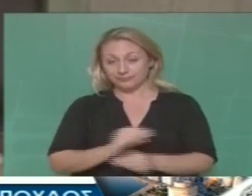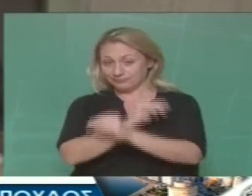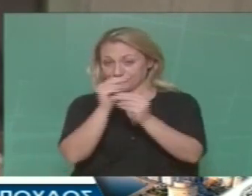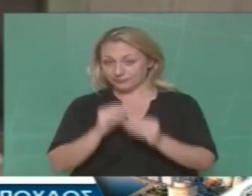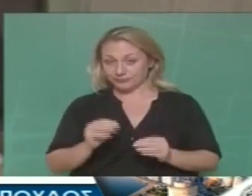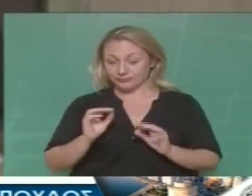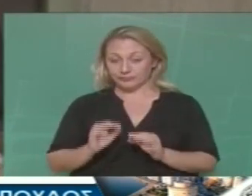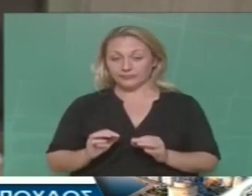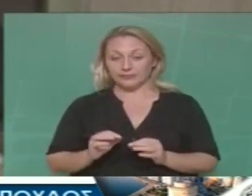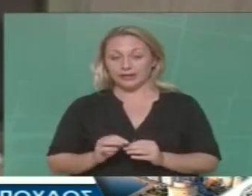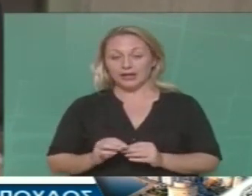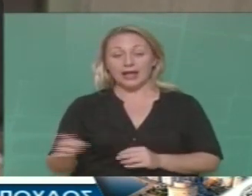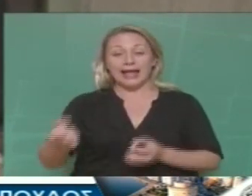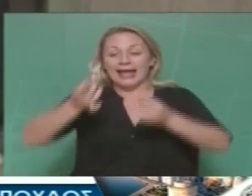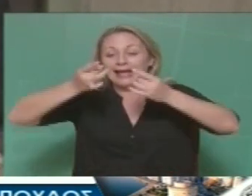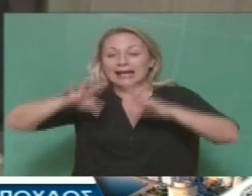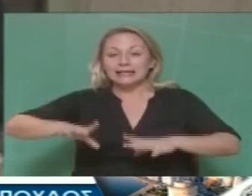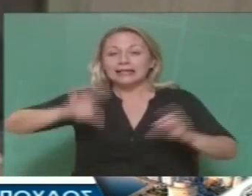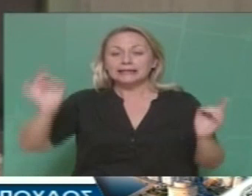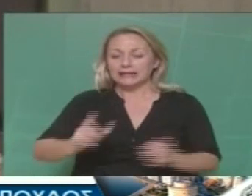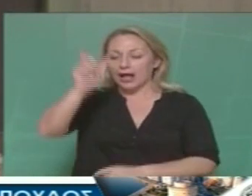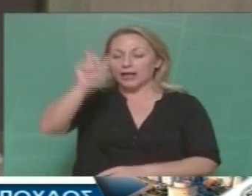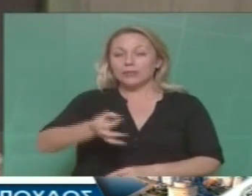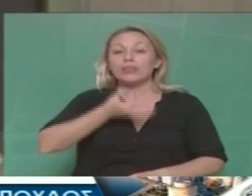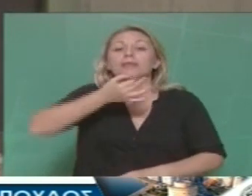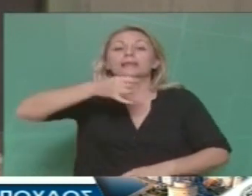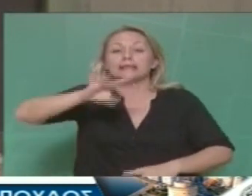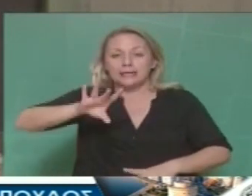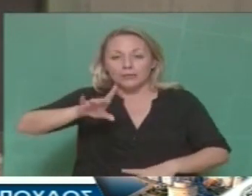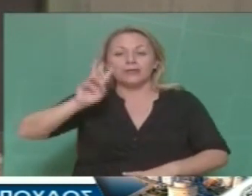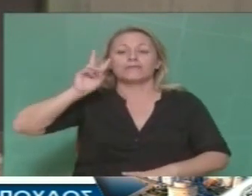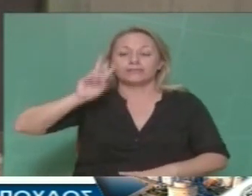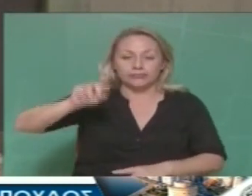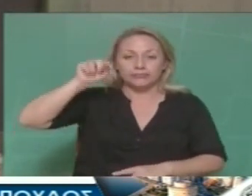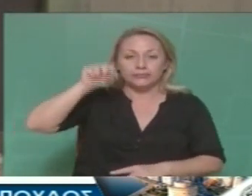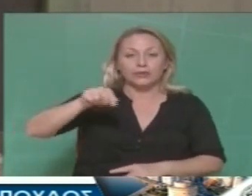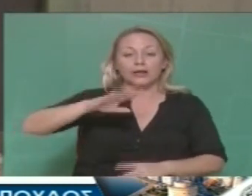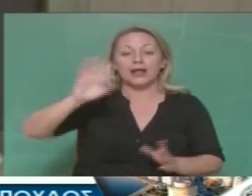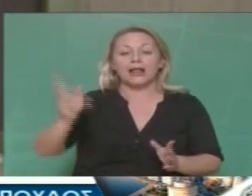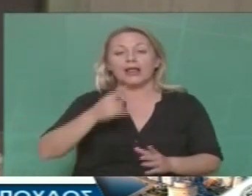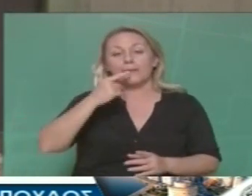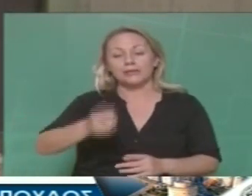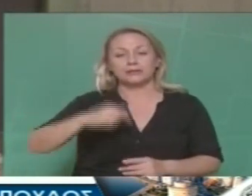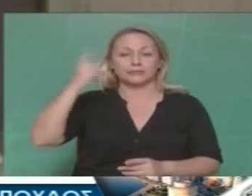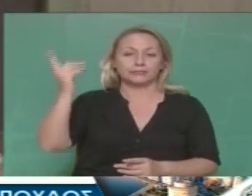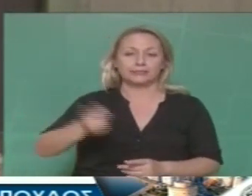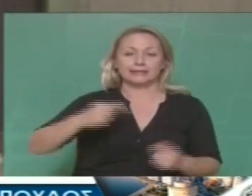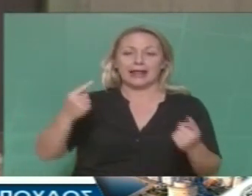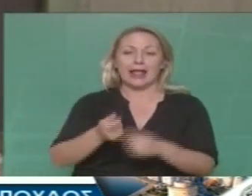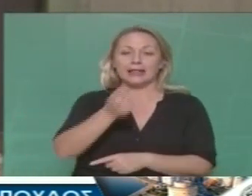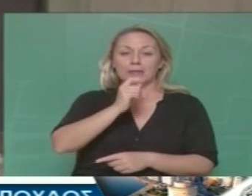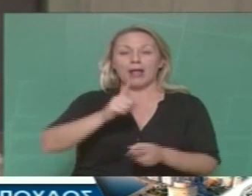κανένας, ακόμη και σιωπίτου, ακόμη και στα λόγια αντιπολίτευση, και όλοι